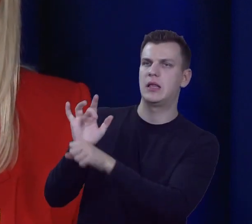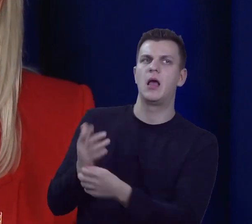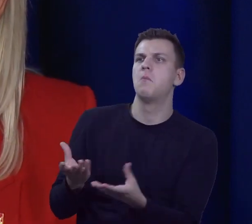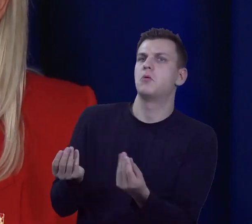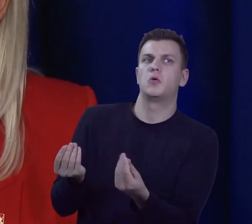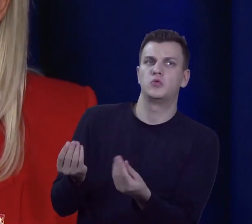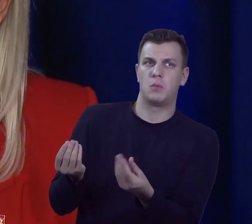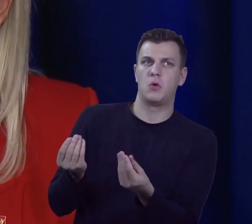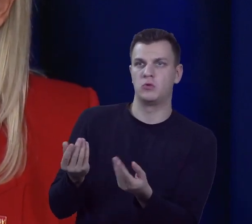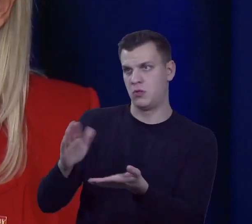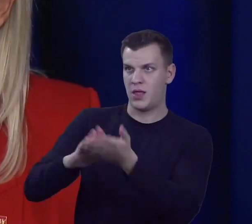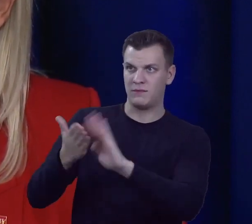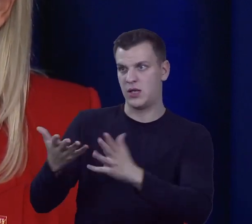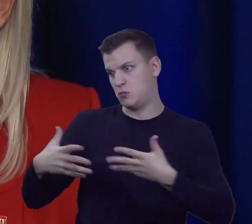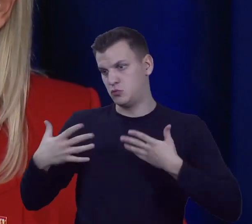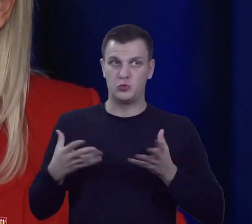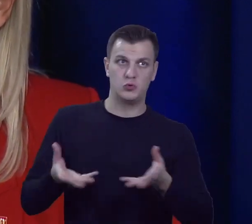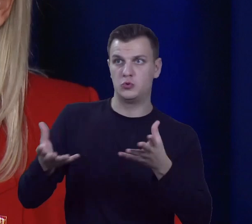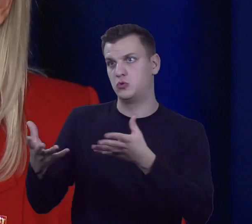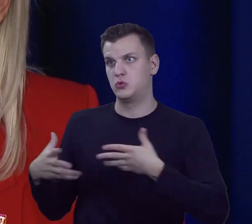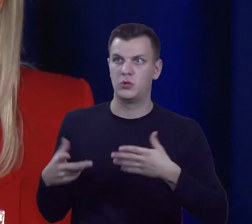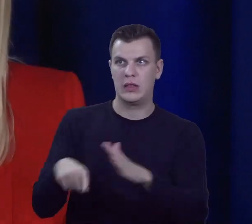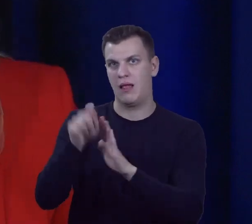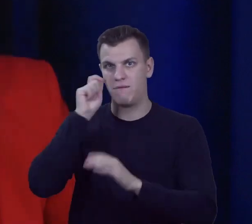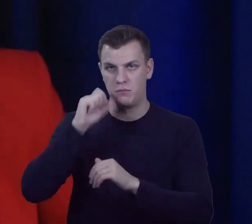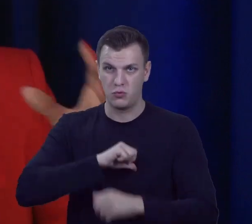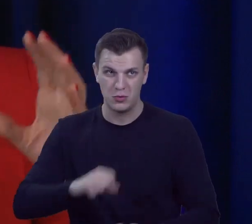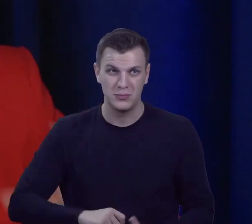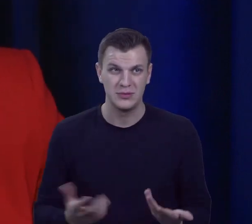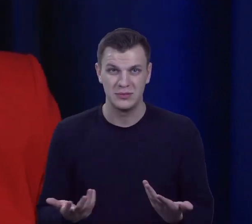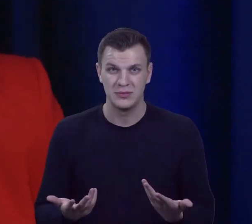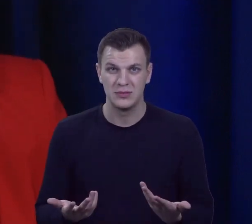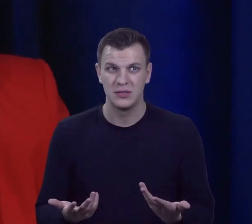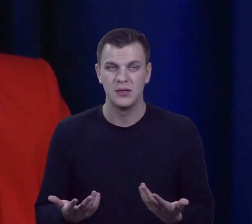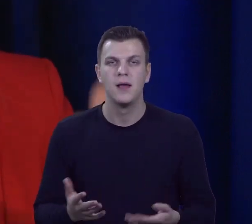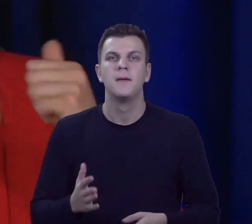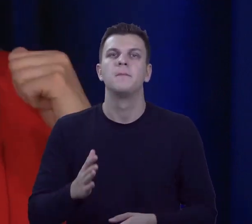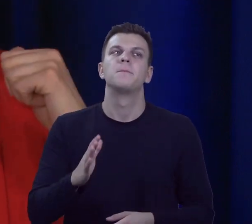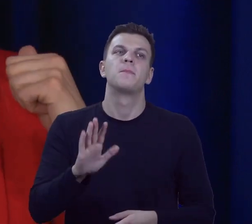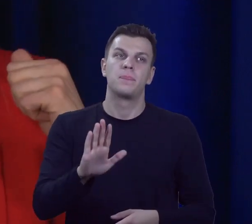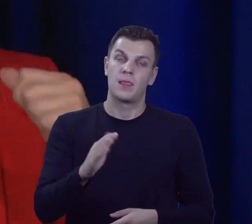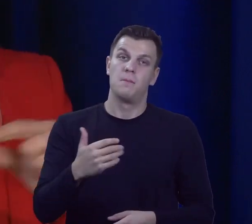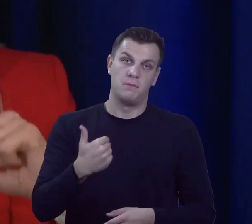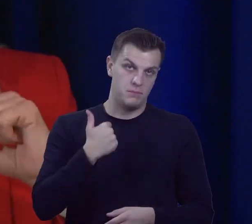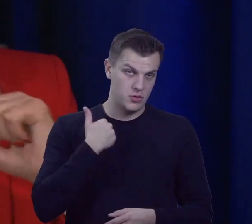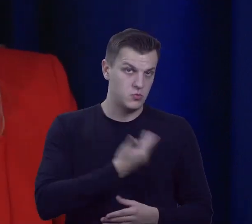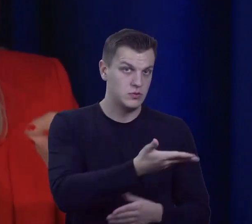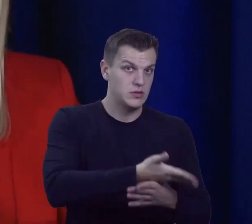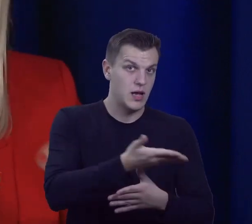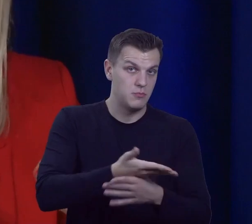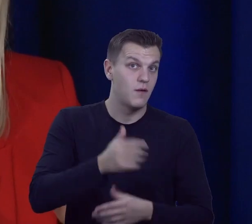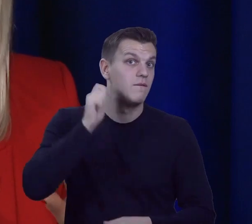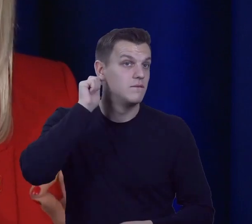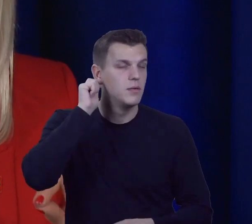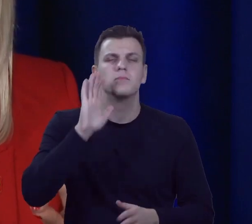Towarzystwo Wzajemnej Aderacji dla pani burmistrz, wszystkie panie, które się tam znalazły, a zaznaczam, że były tam i panie, które... Stroniłam